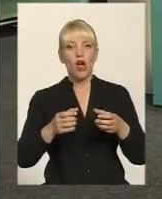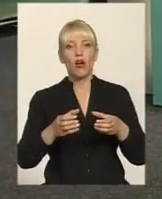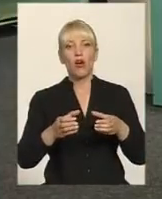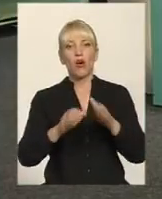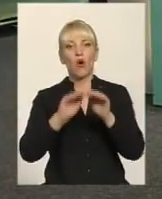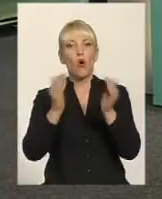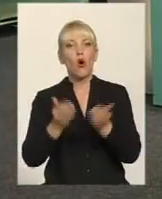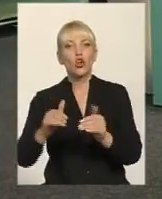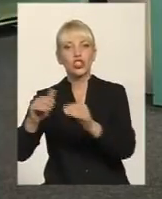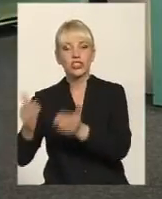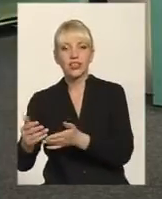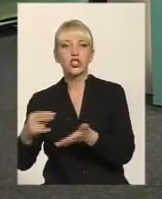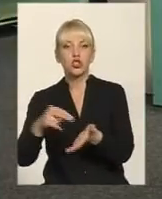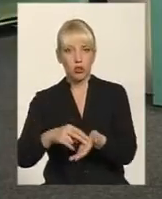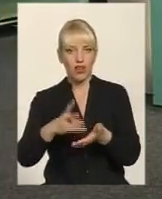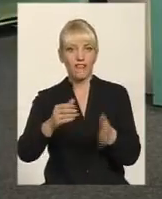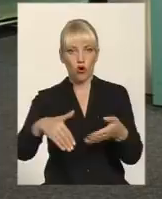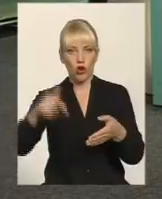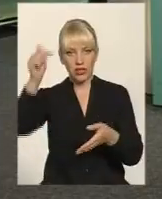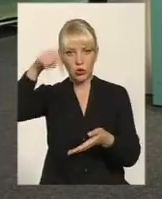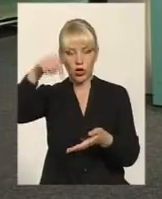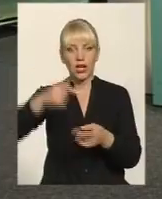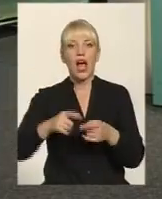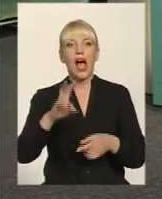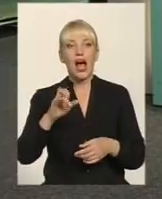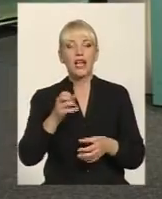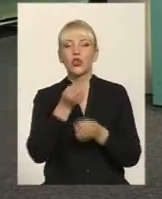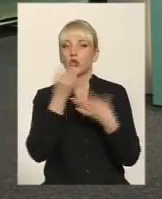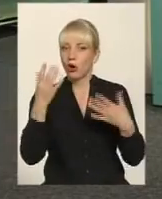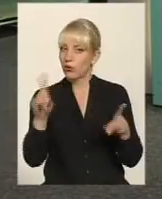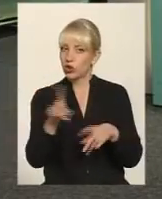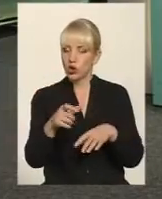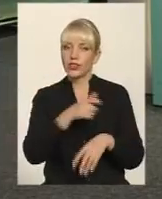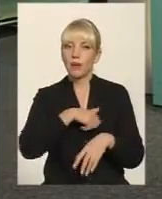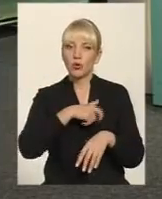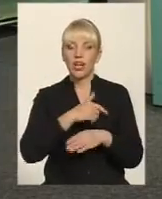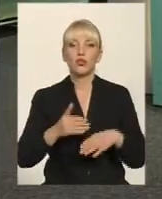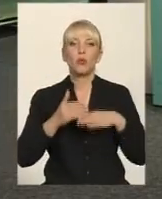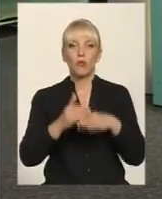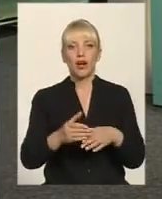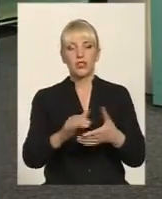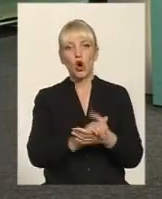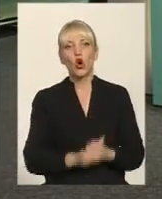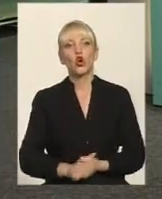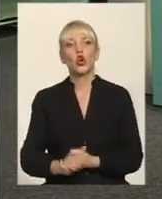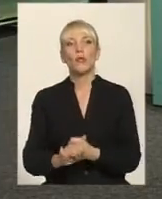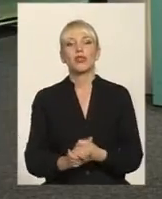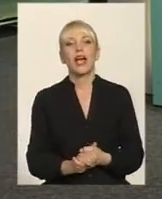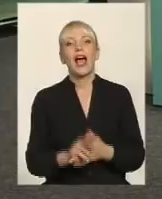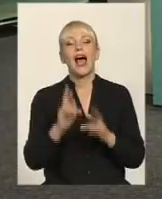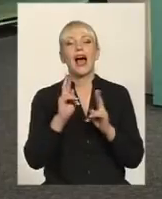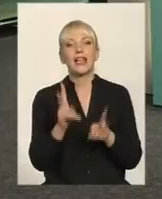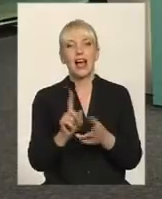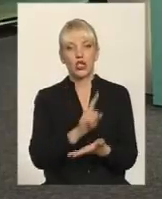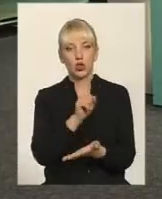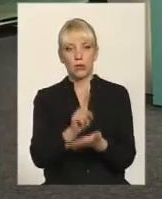запитання. Це дуже добре, що депутати допомагають громаді, але я запов'язався селищну раду,